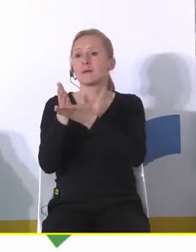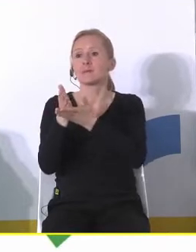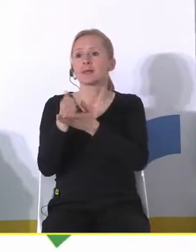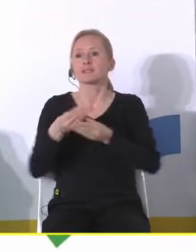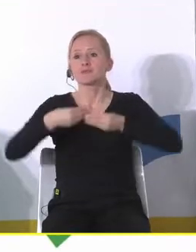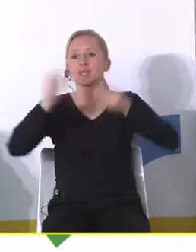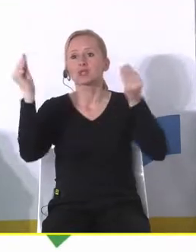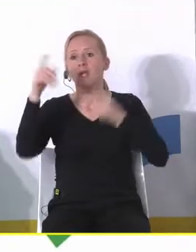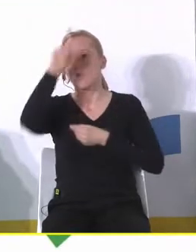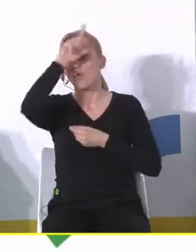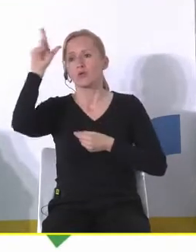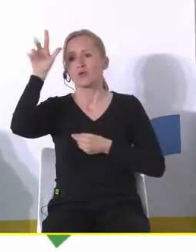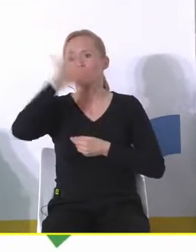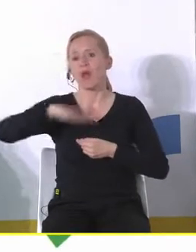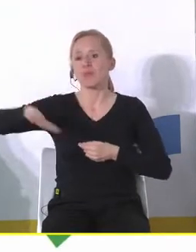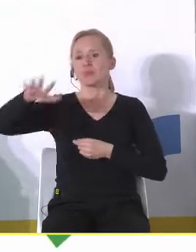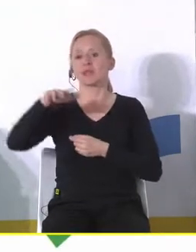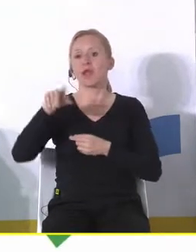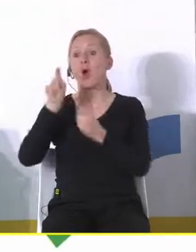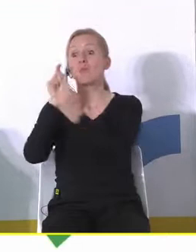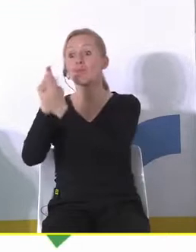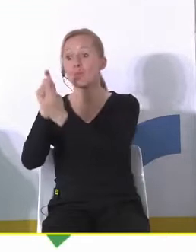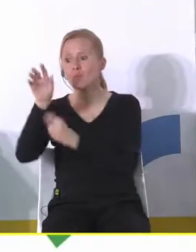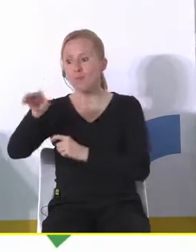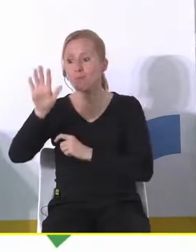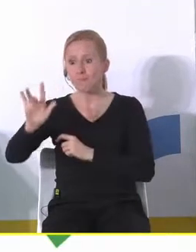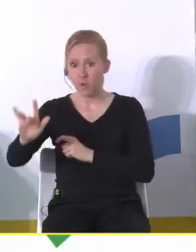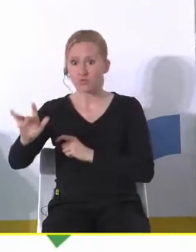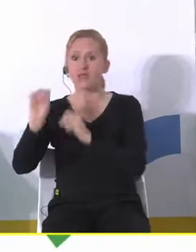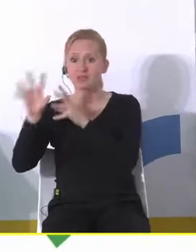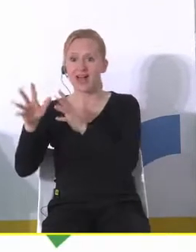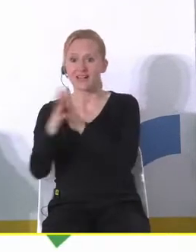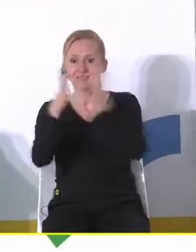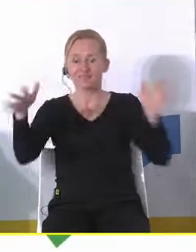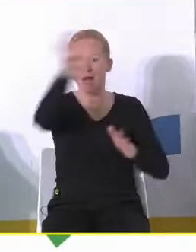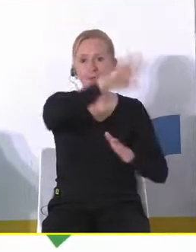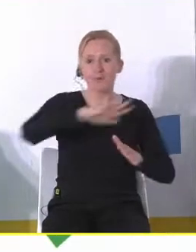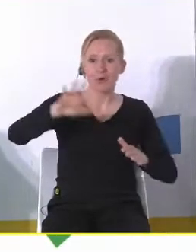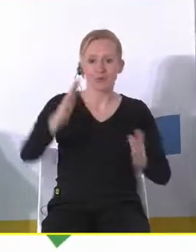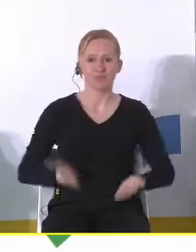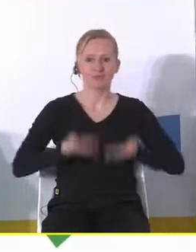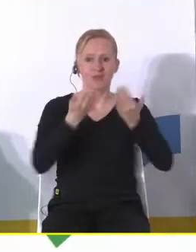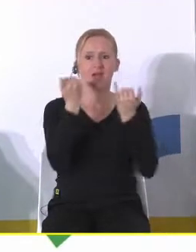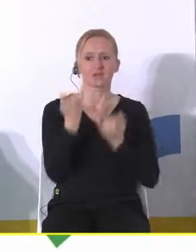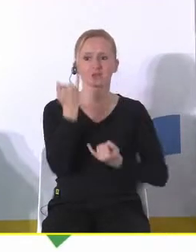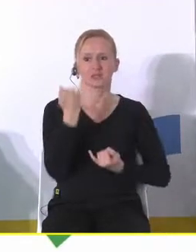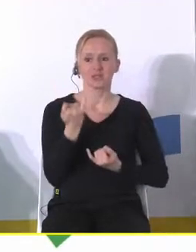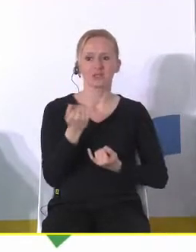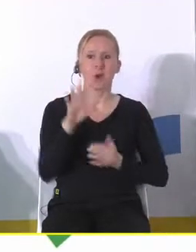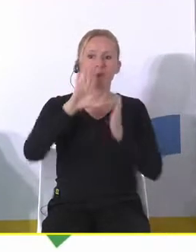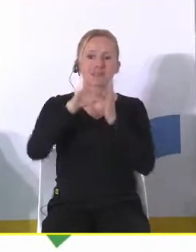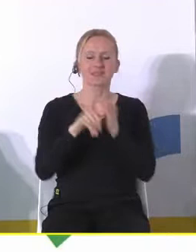zwiększeniu populacji tak punktowo tak natomiast jeśli chodzi o poziom dzietności no to miasta zawsze